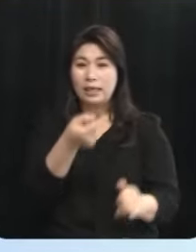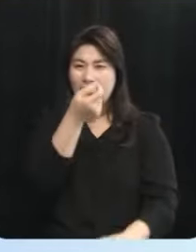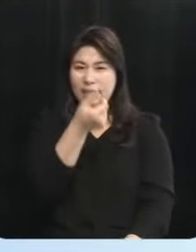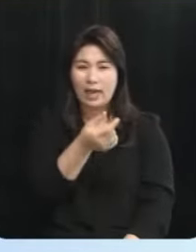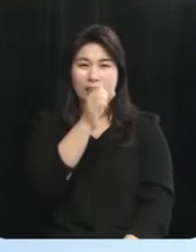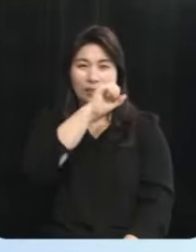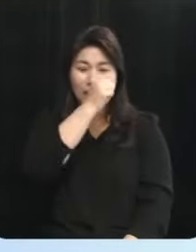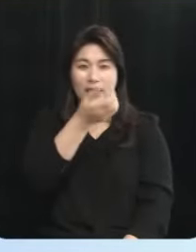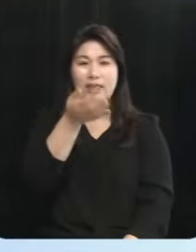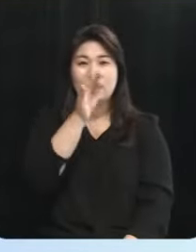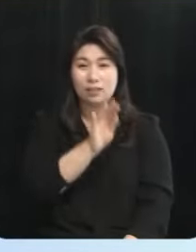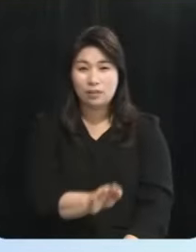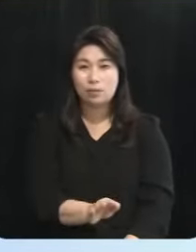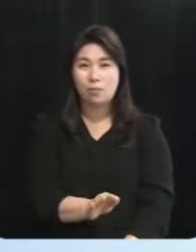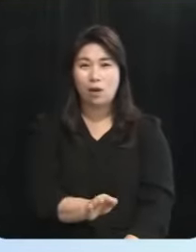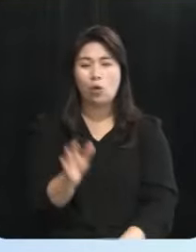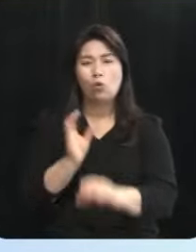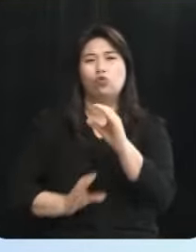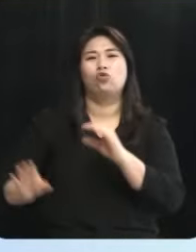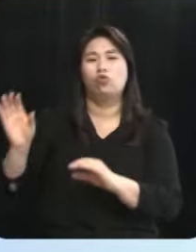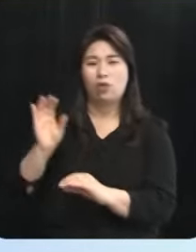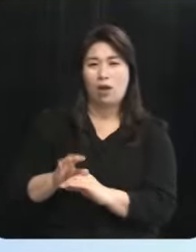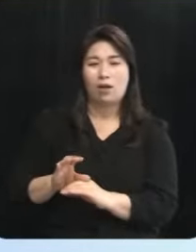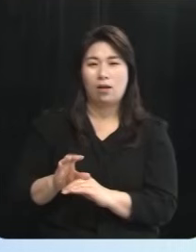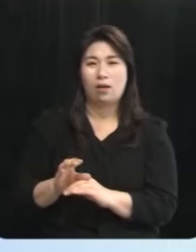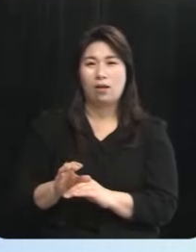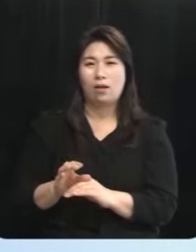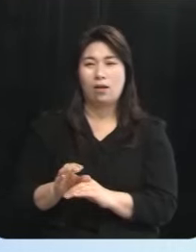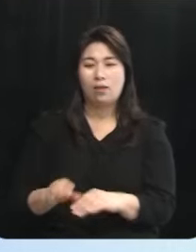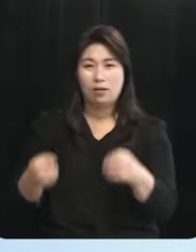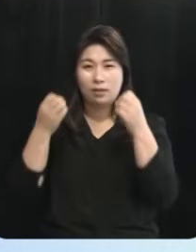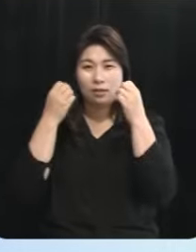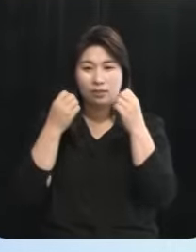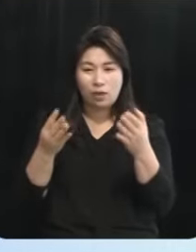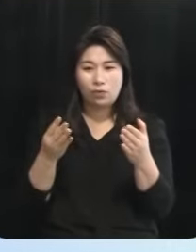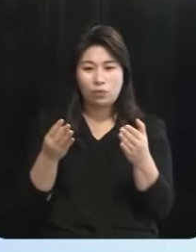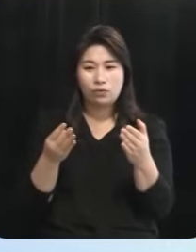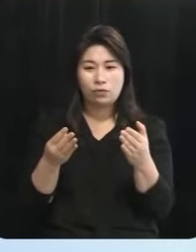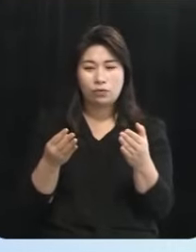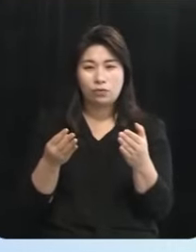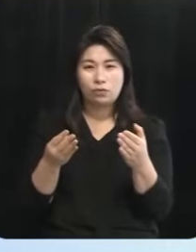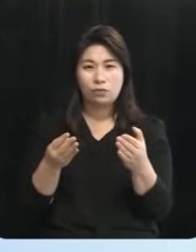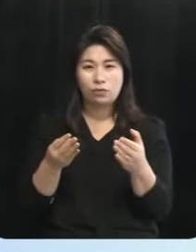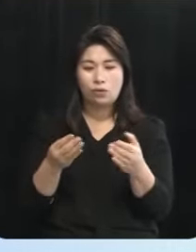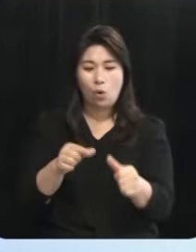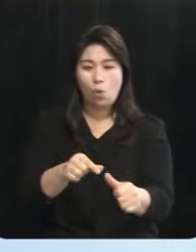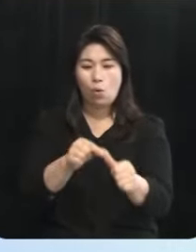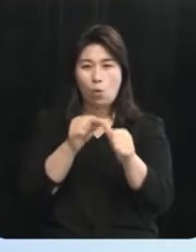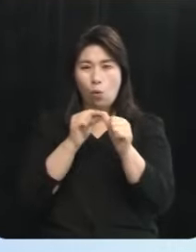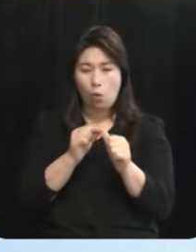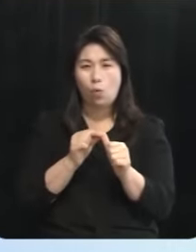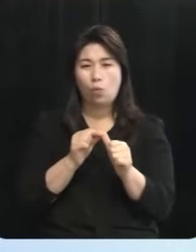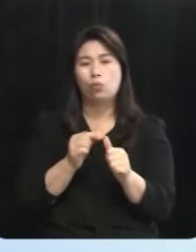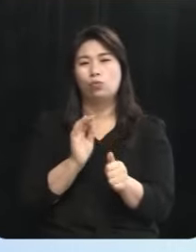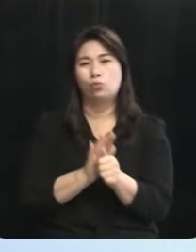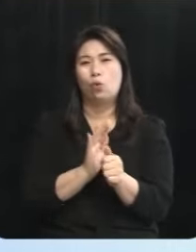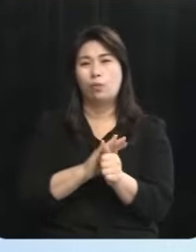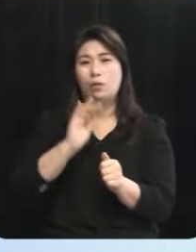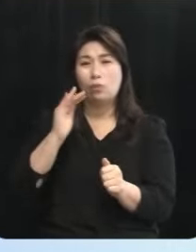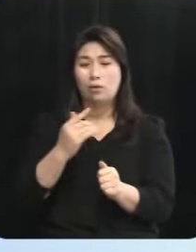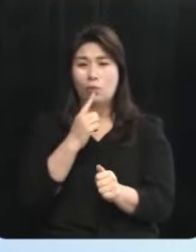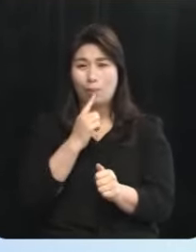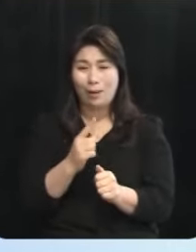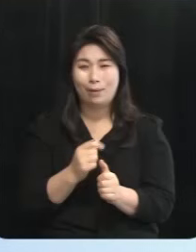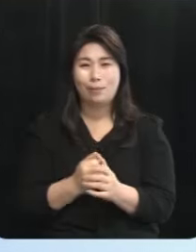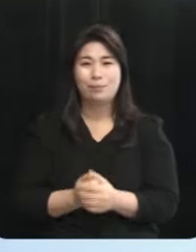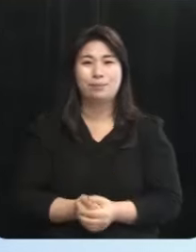예산이라도 추가적으로 새로운 고용을 창출하는 데 도움이 된다라고 얘기합니다